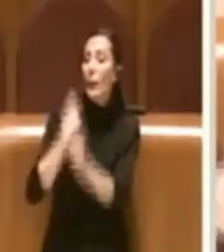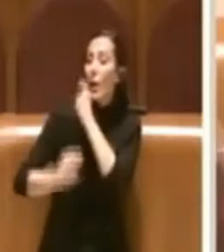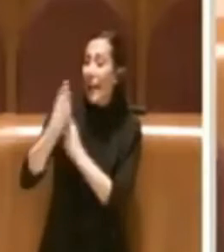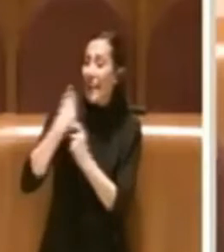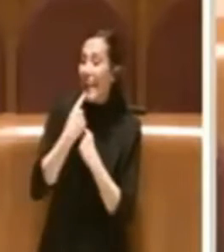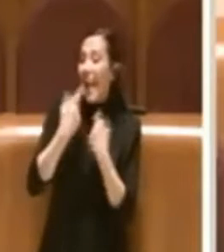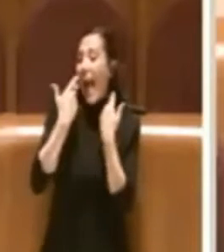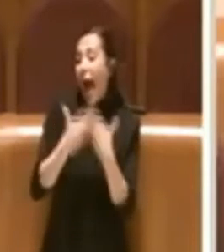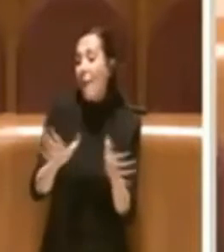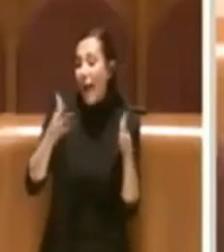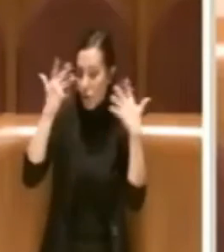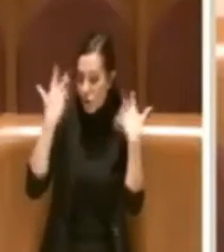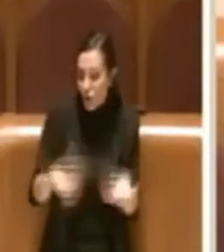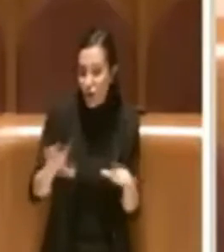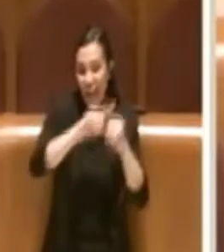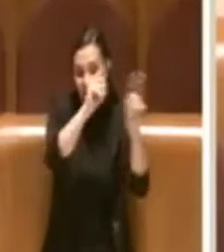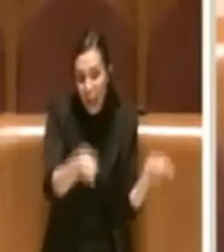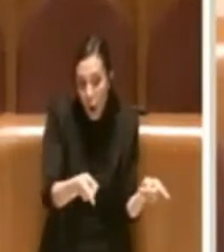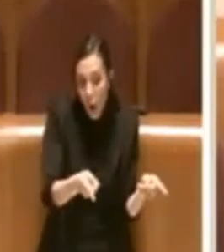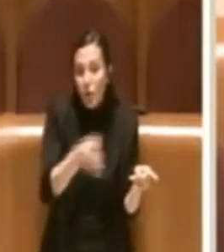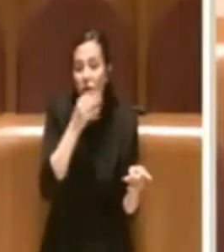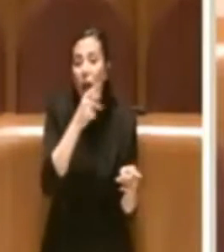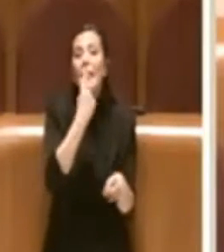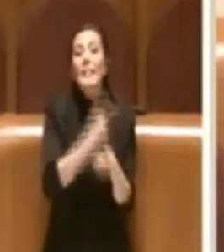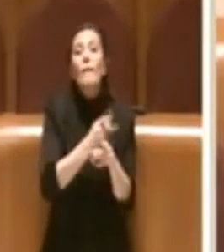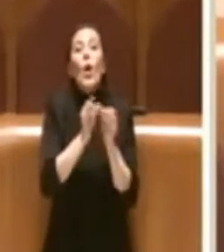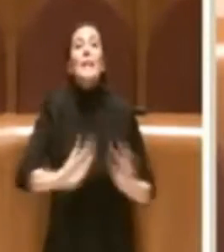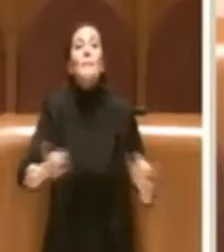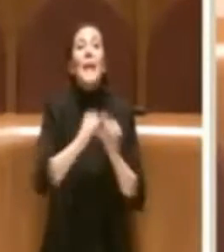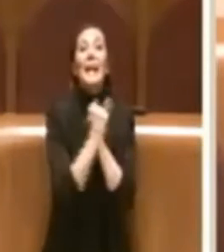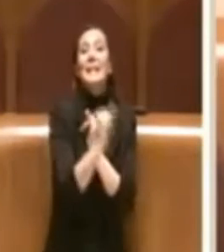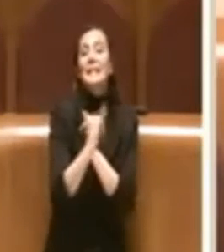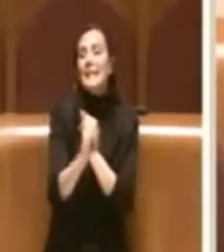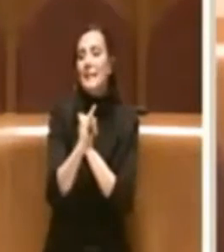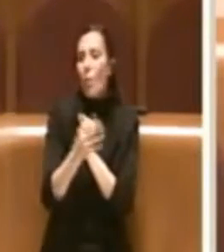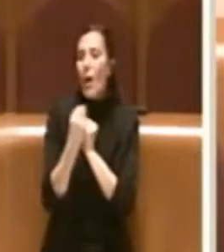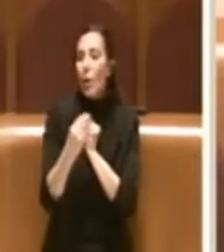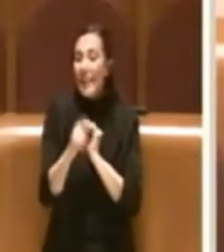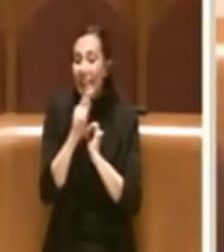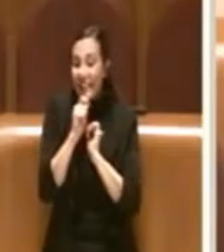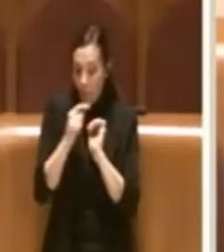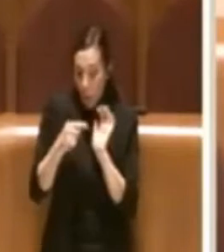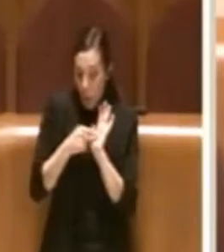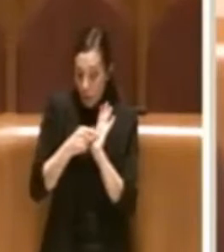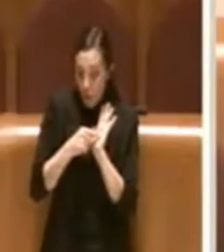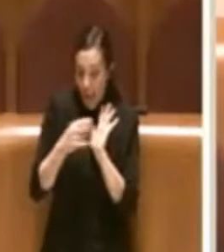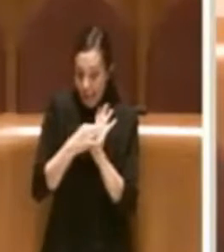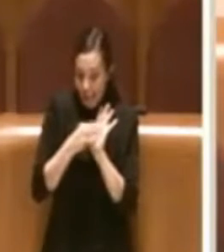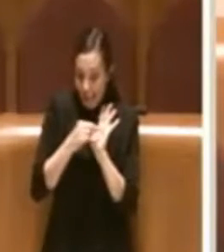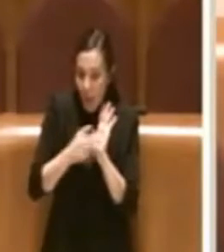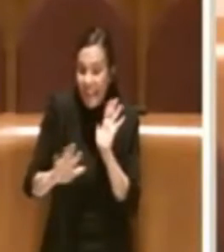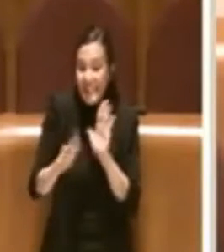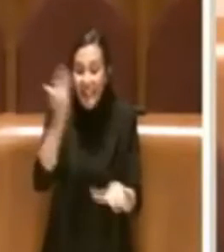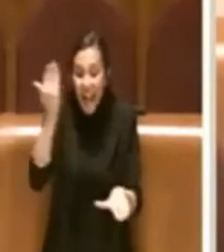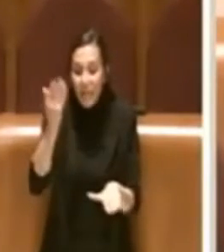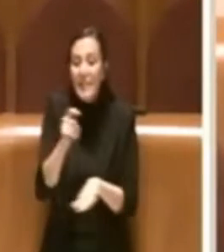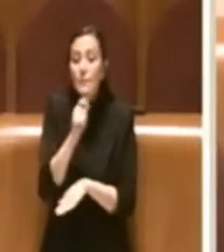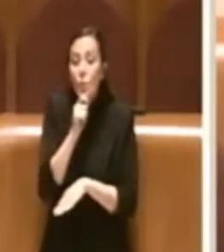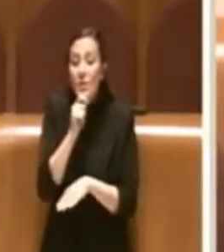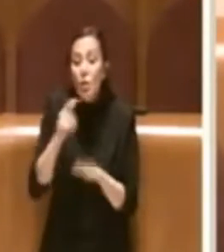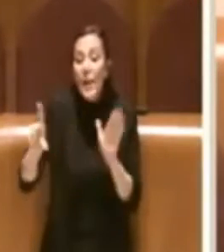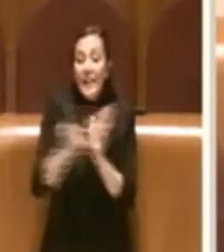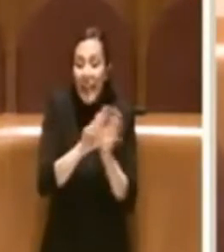chi è già aperto e quindi farlo spostare rispettando il distanziometro. Quanto disposto nel presente articolo si applica salvo diversa disposizione di legge,